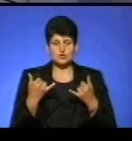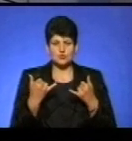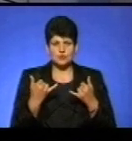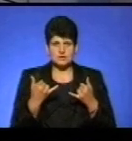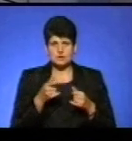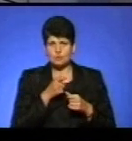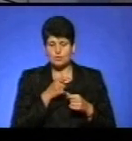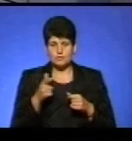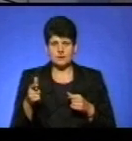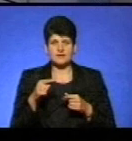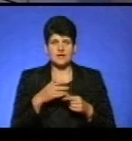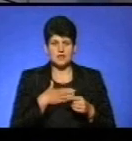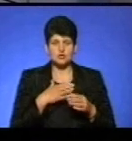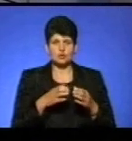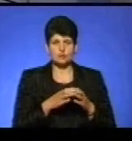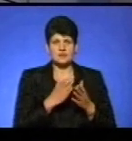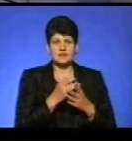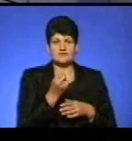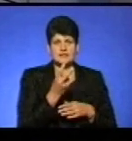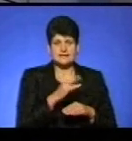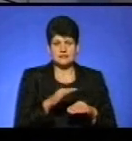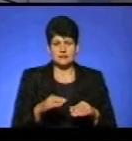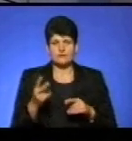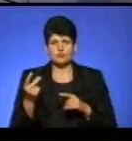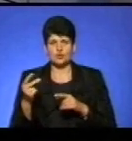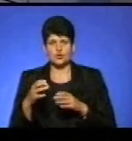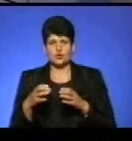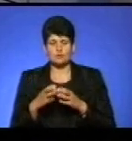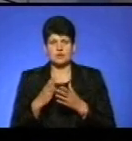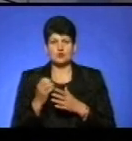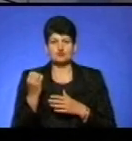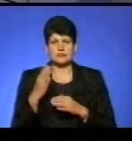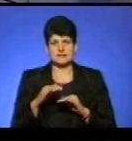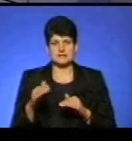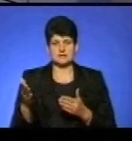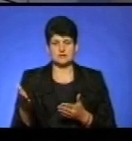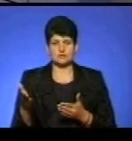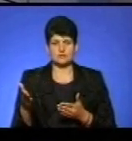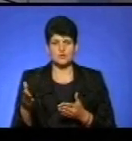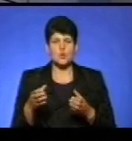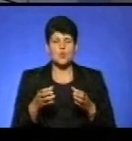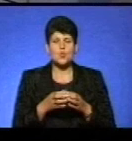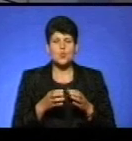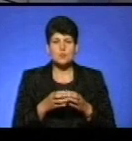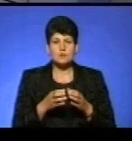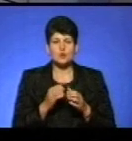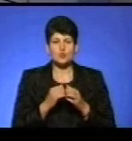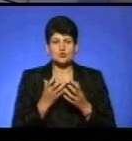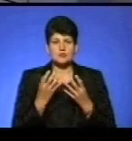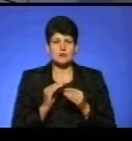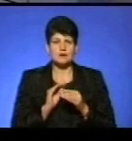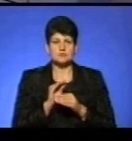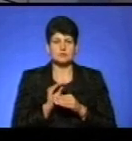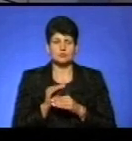періоді в нашій групі одні є 12 діток, в другій групі є 14 діток. Групи кожного дня наповнюють.